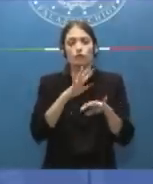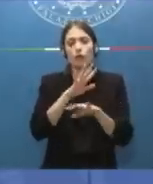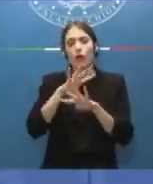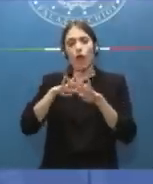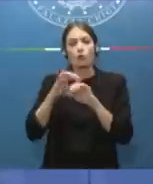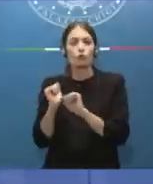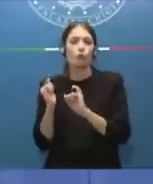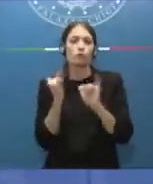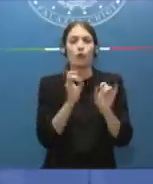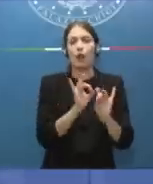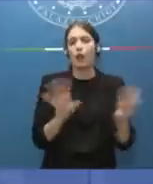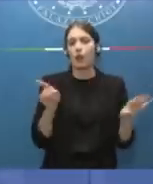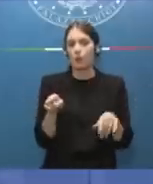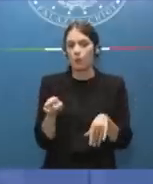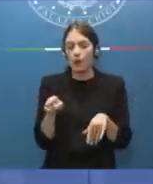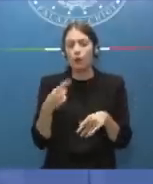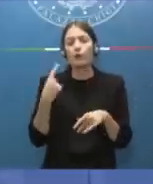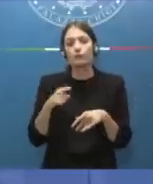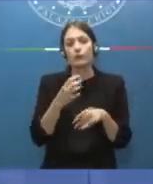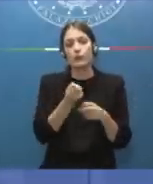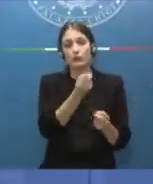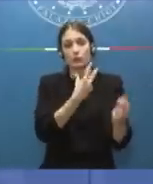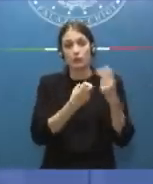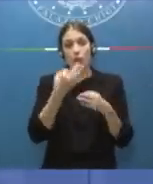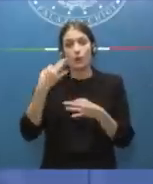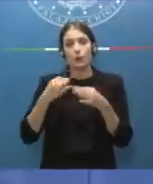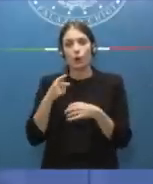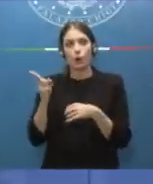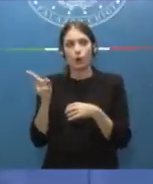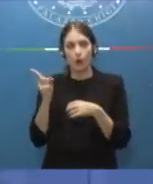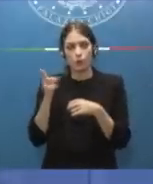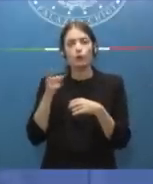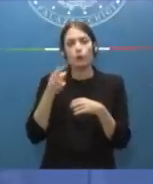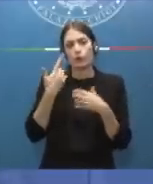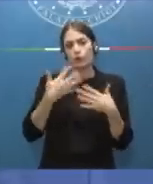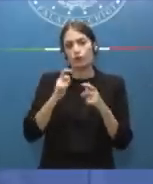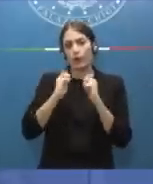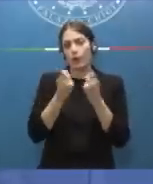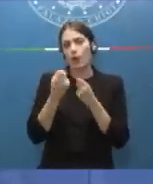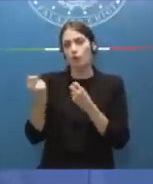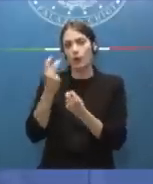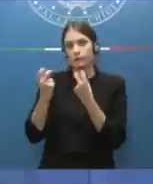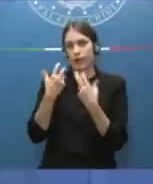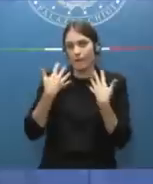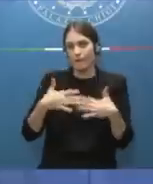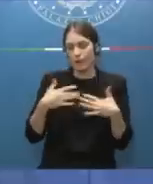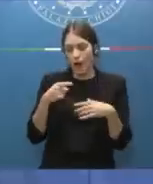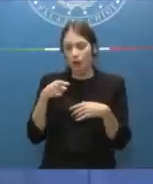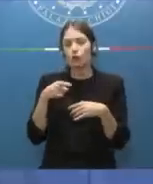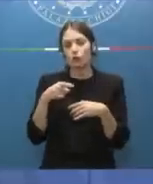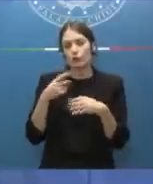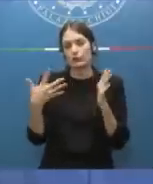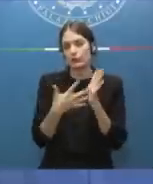rischiavamo sia quello che ci segnalano i Procuratori Generali e quindi diciamo molte